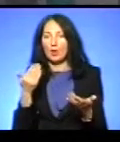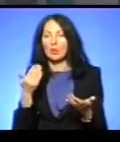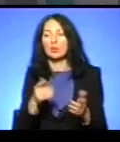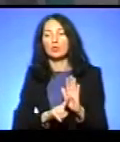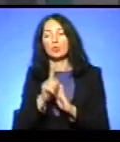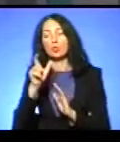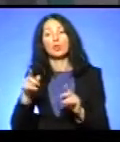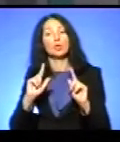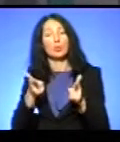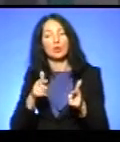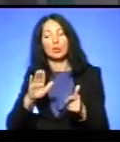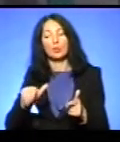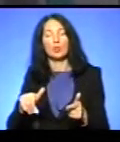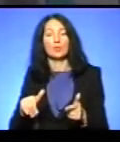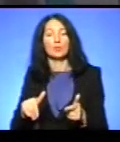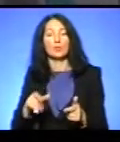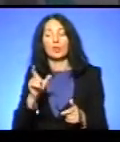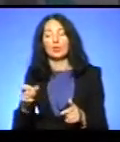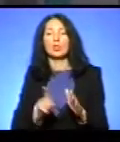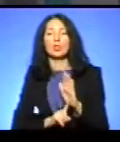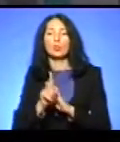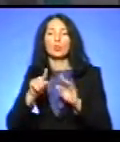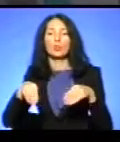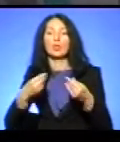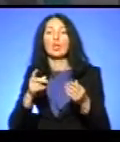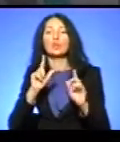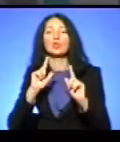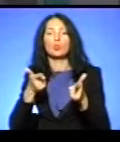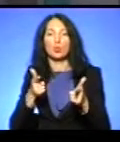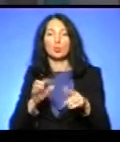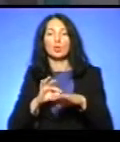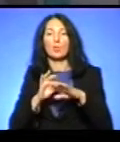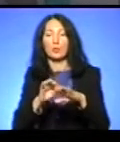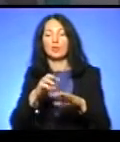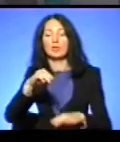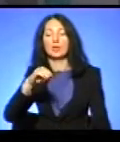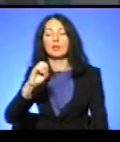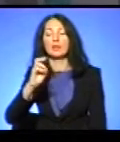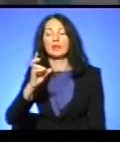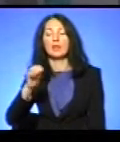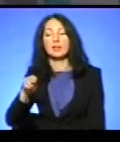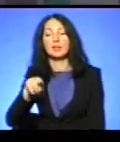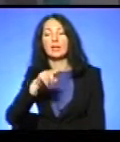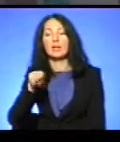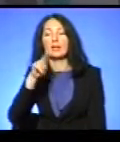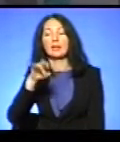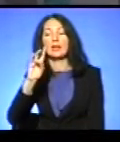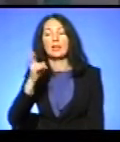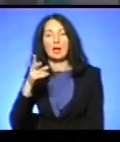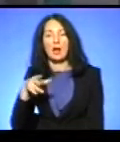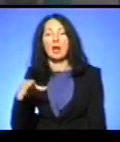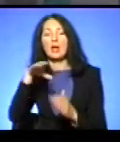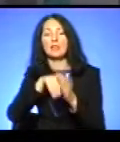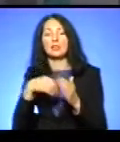погоджуємося, і потім в залежності. Людина спочатку дає згоду на проведення її тесту ДНК, і на занесення її даних